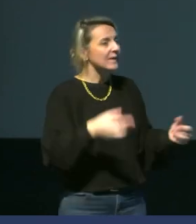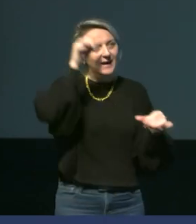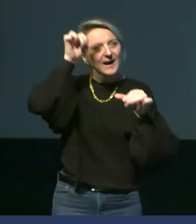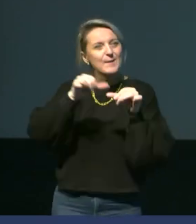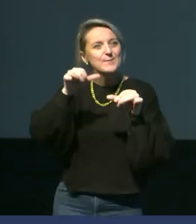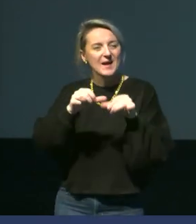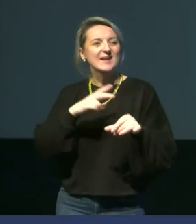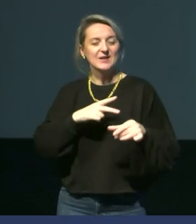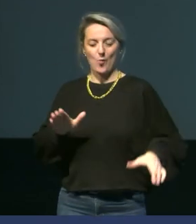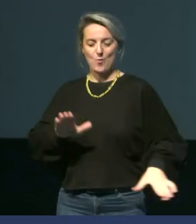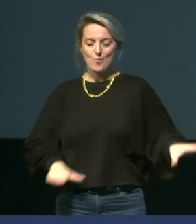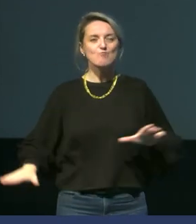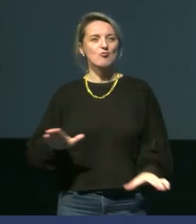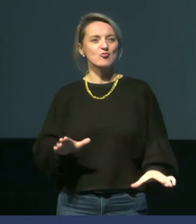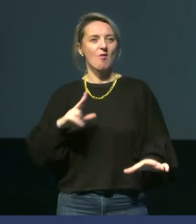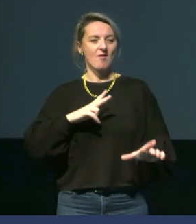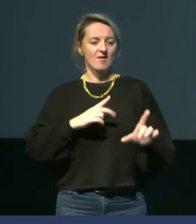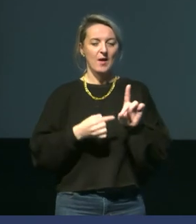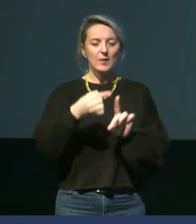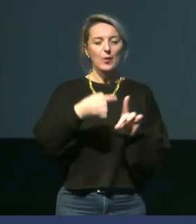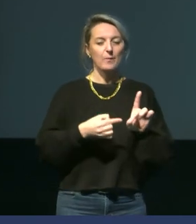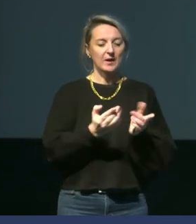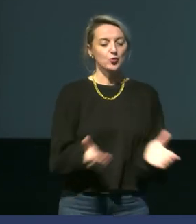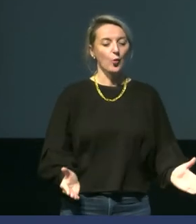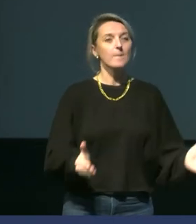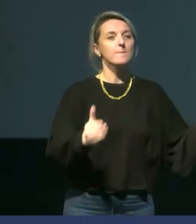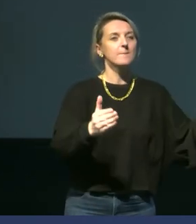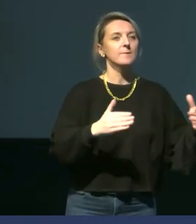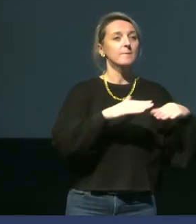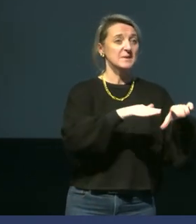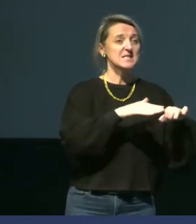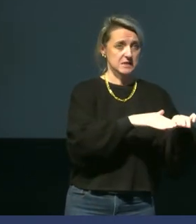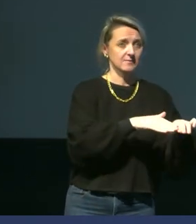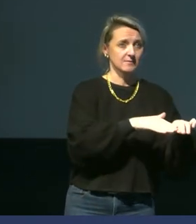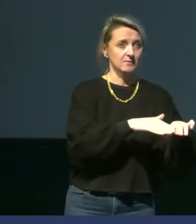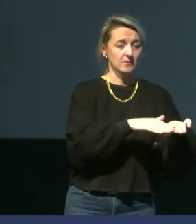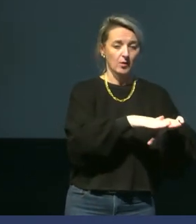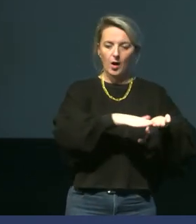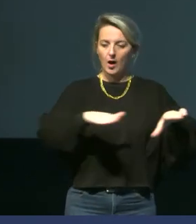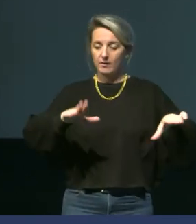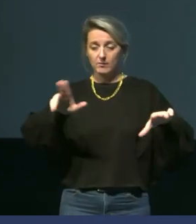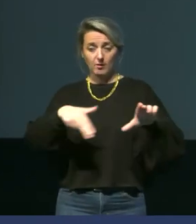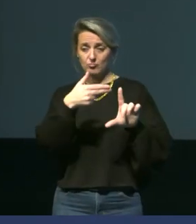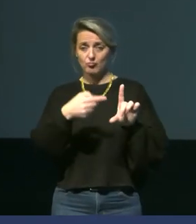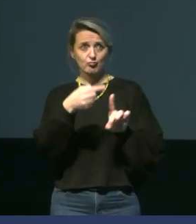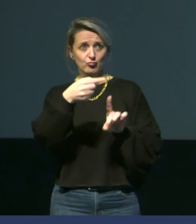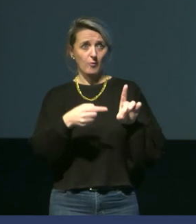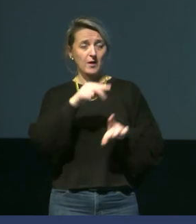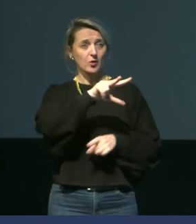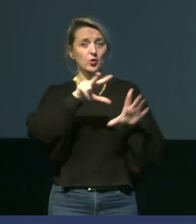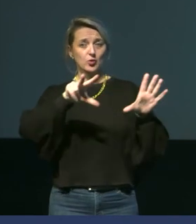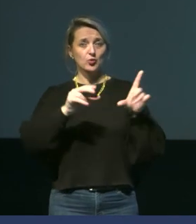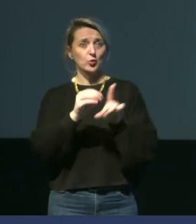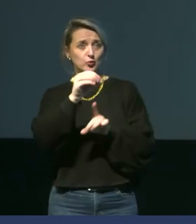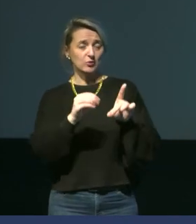avait nos manchots. Donc ici, vous avez les températures en piscine. À terre, on est bel et bien à normothermie, à 38 degrés, avec une température